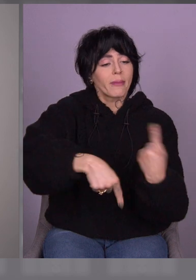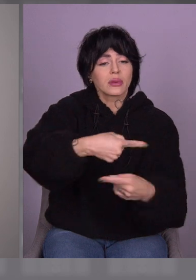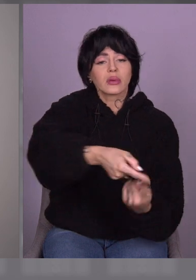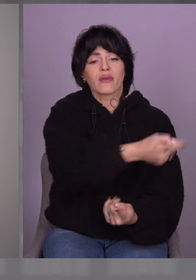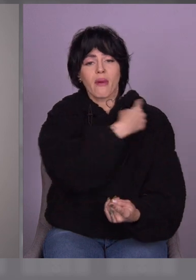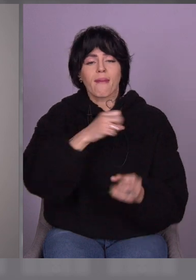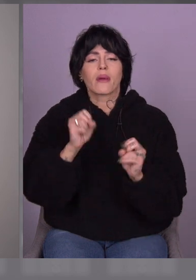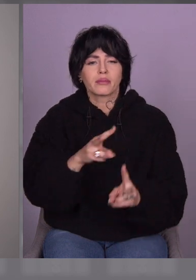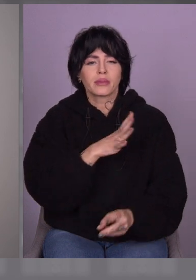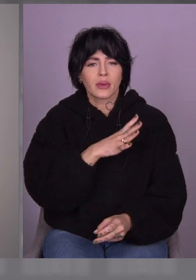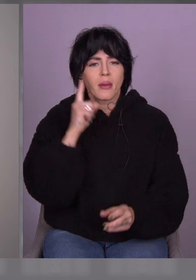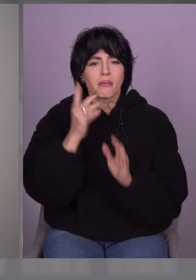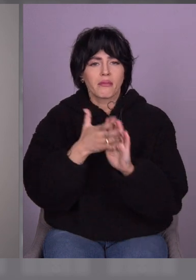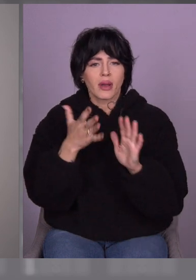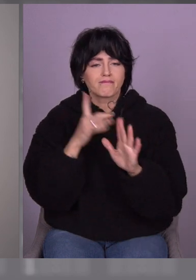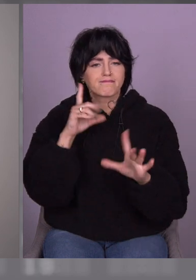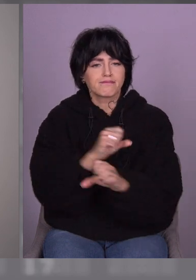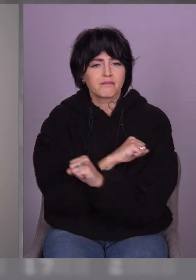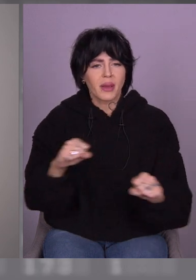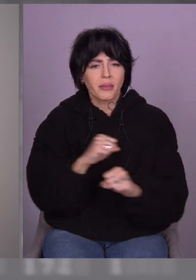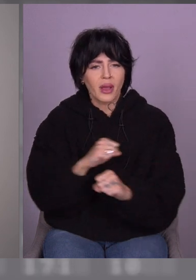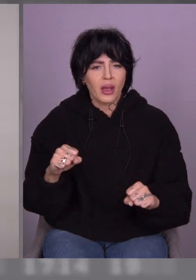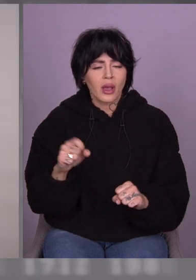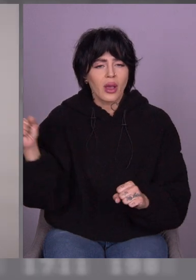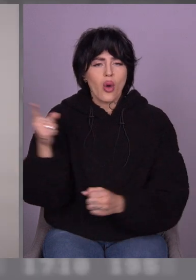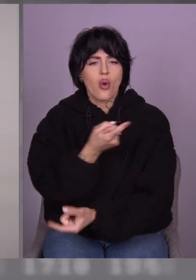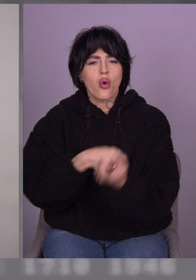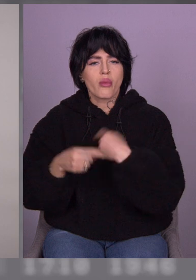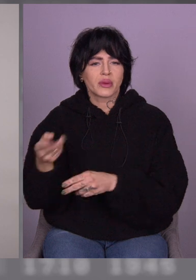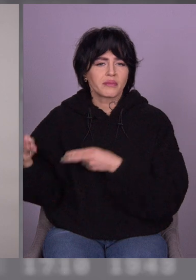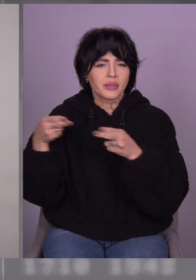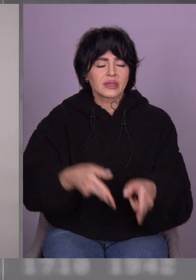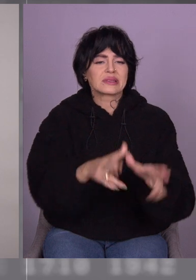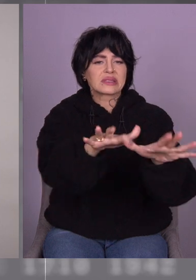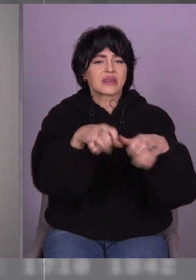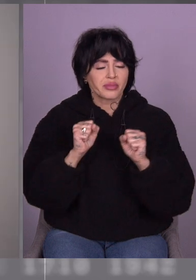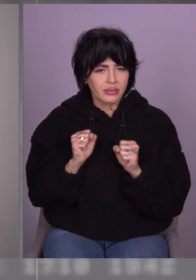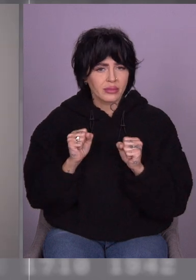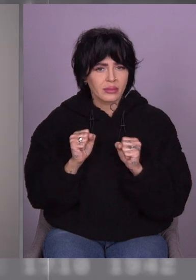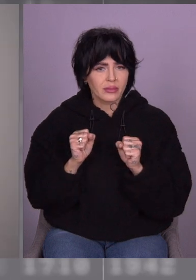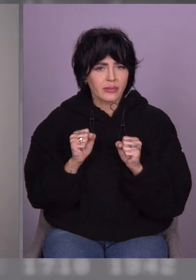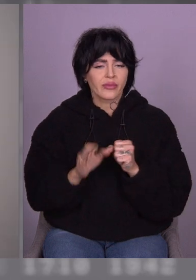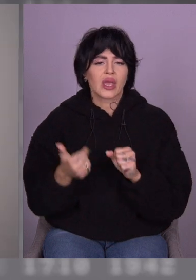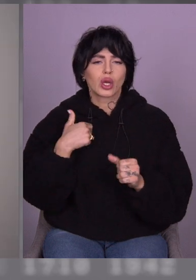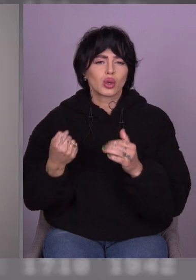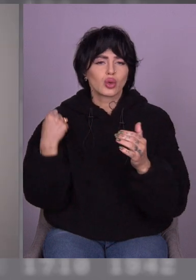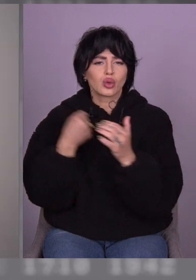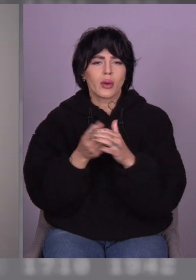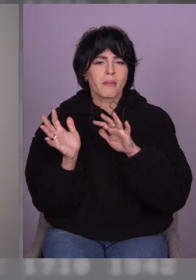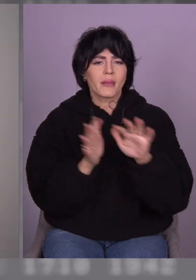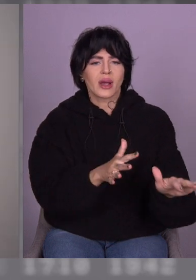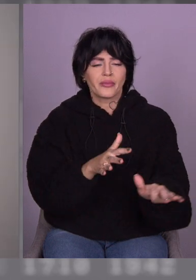коли воно зрозуміло, що вибухи, вони за нами поверталися. І вони нас забрали. Доїхали до метро